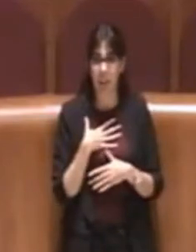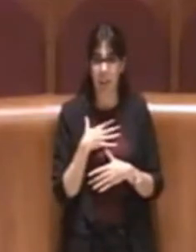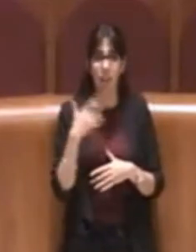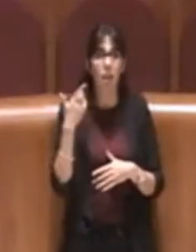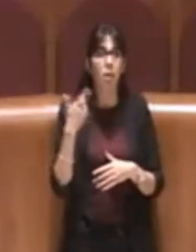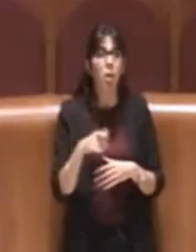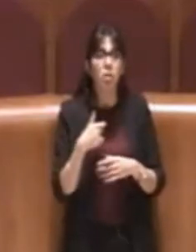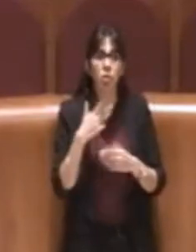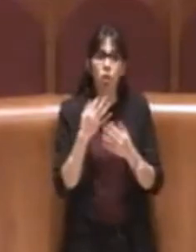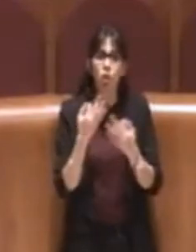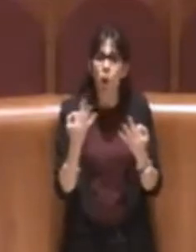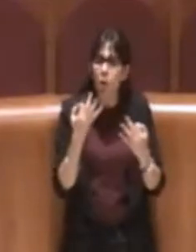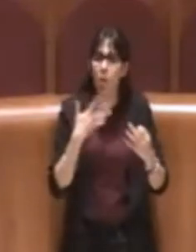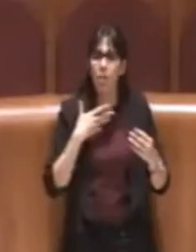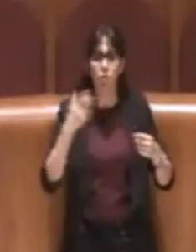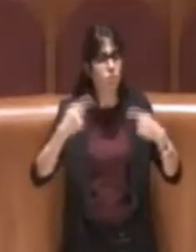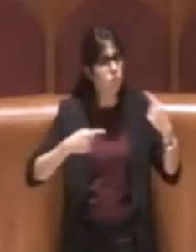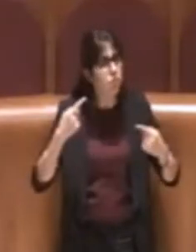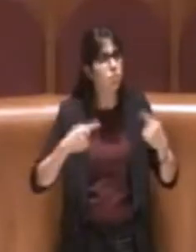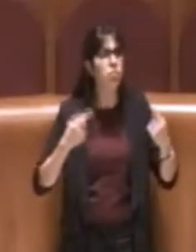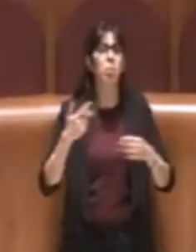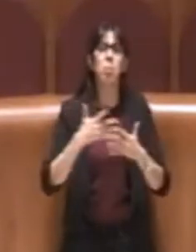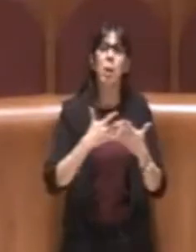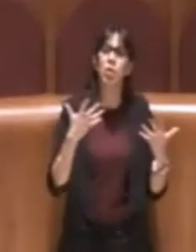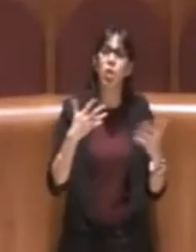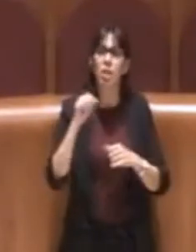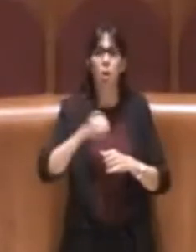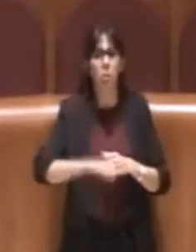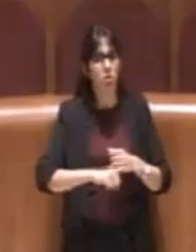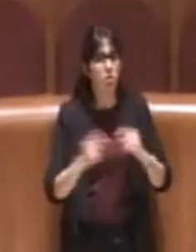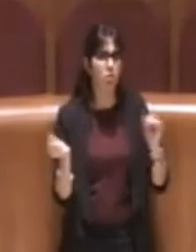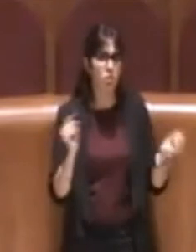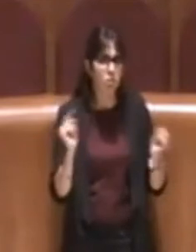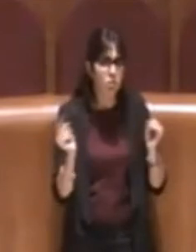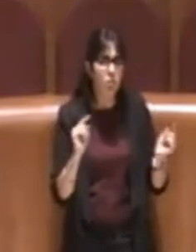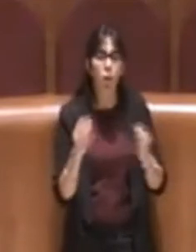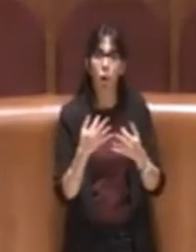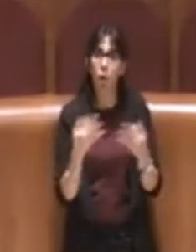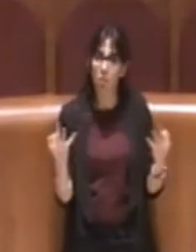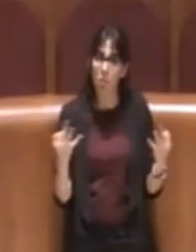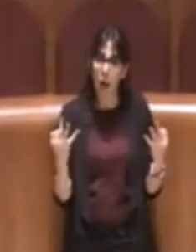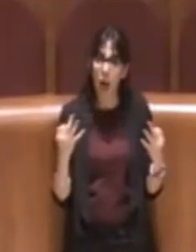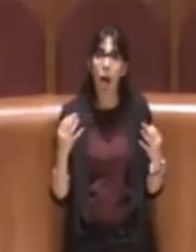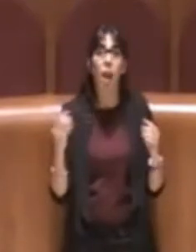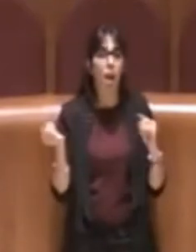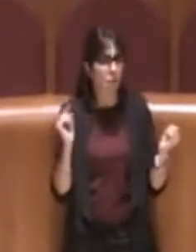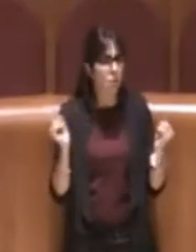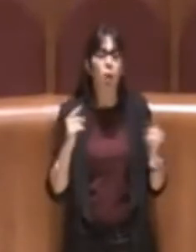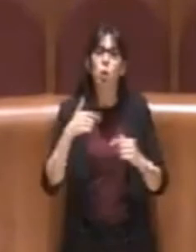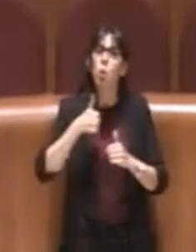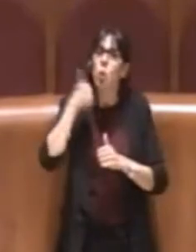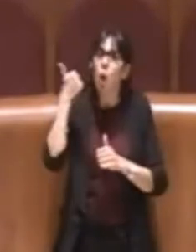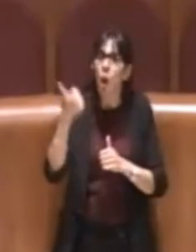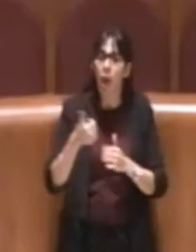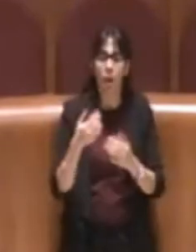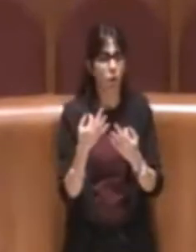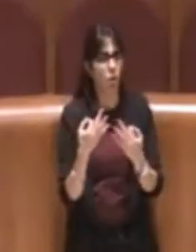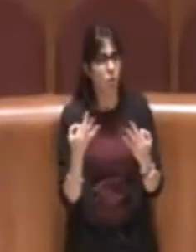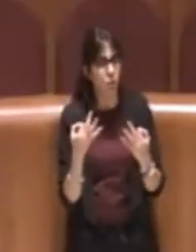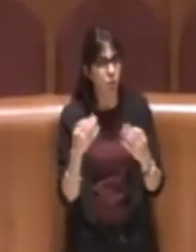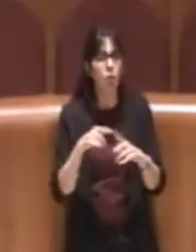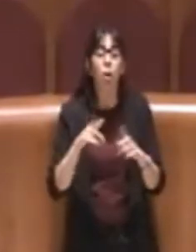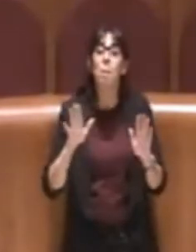ci sia una dialettica a maggioranza e opposizione, che questa dialettica ci sia tutto l'anno. Non è